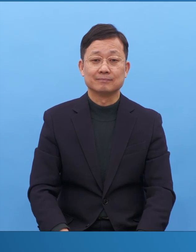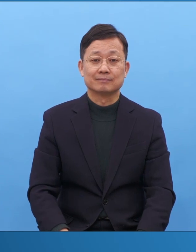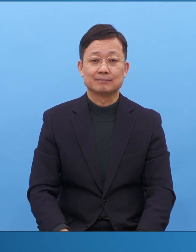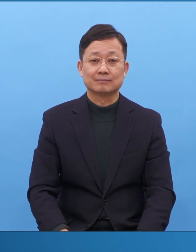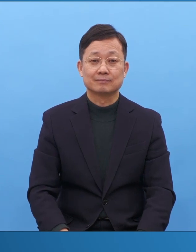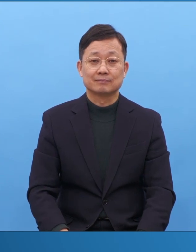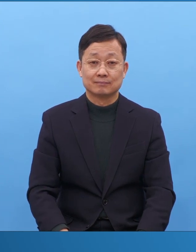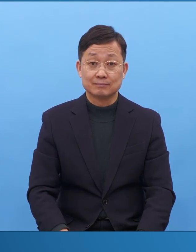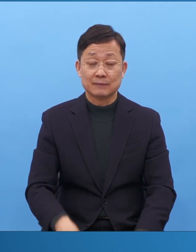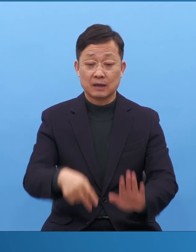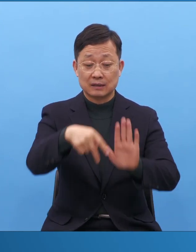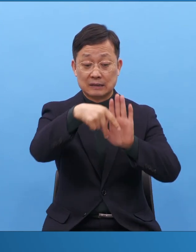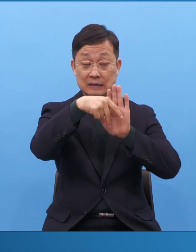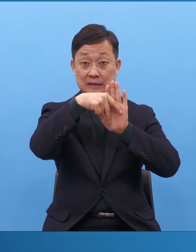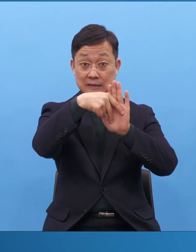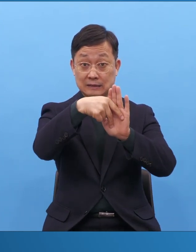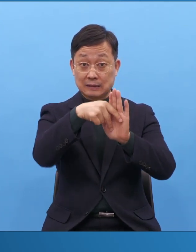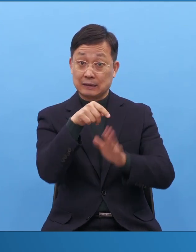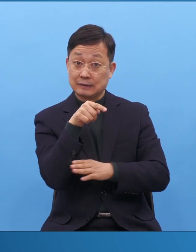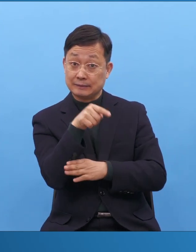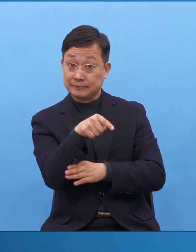이사야가 미리 메시지를 줬어요.